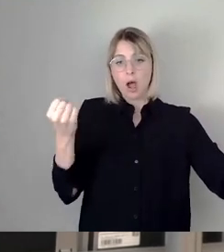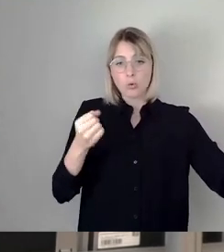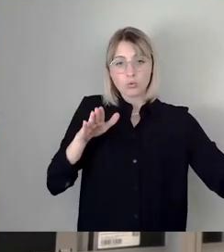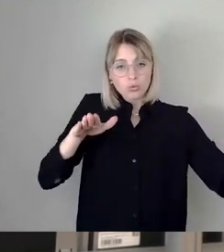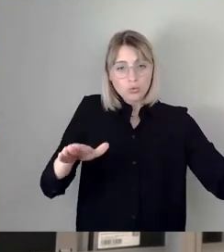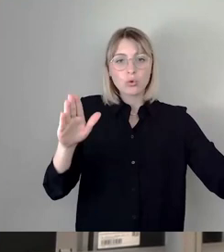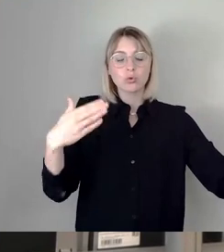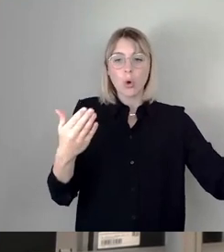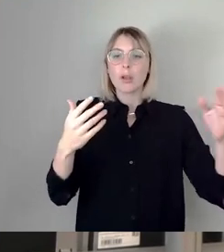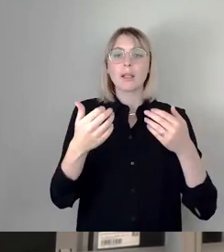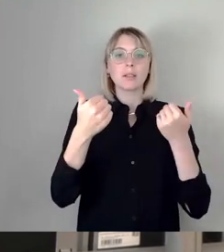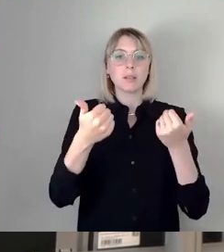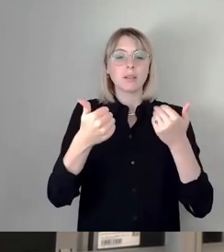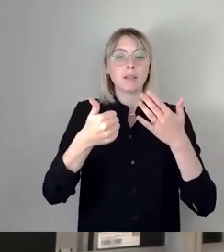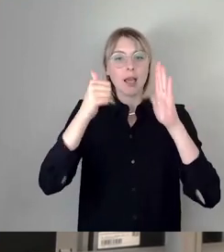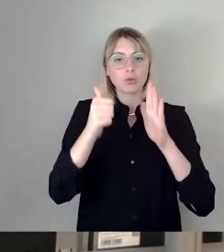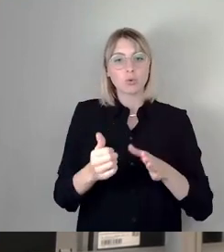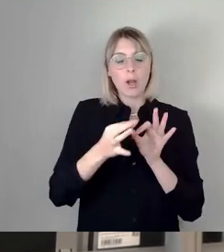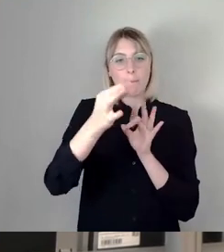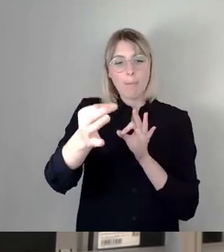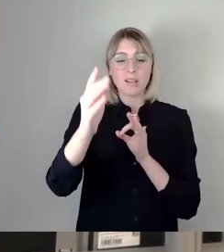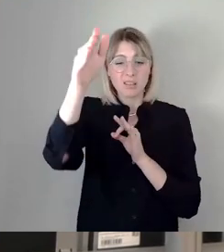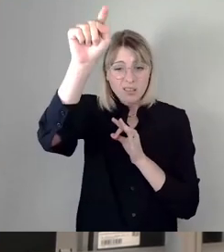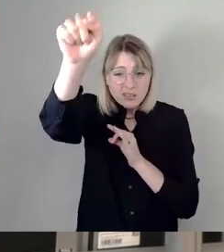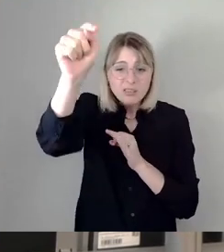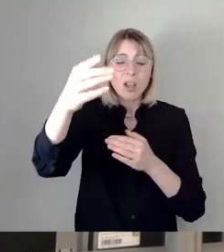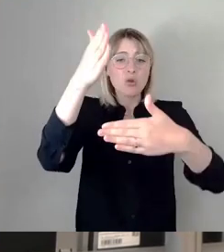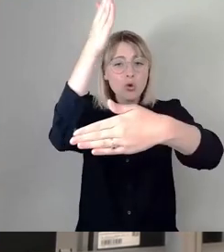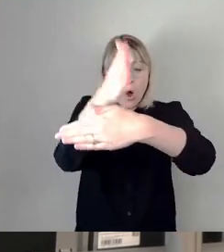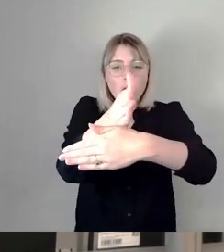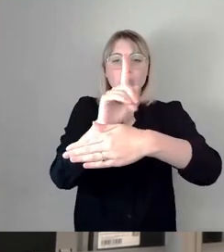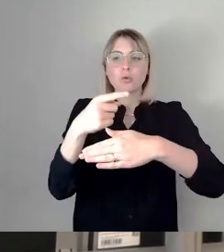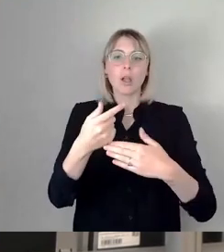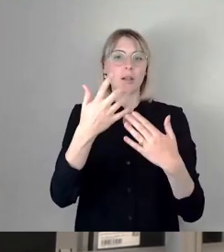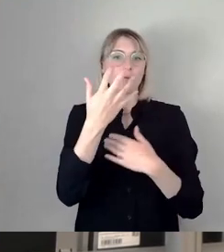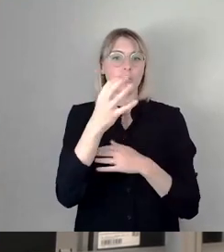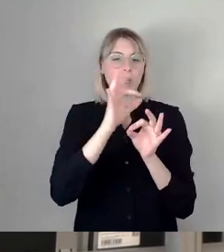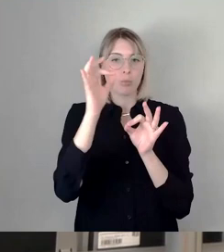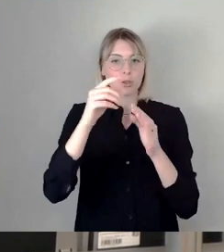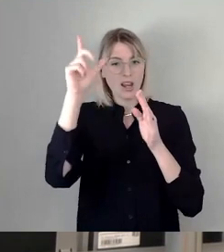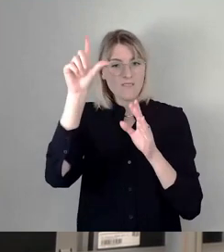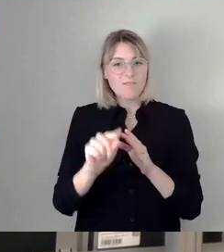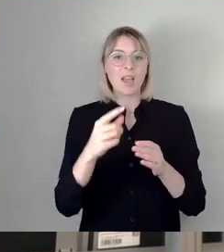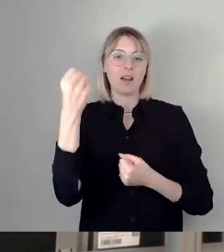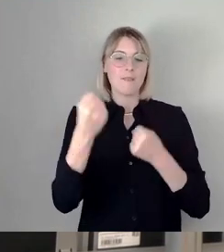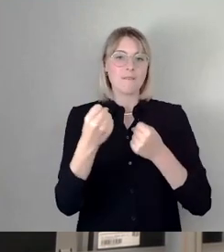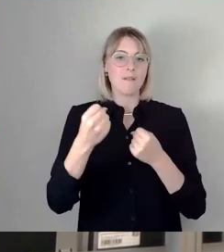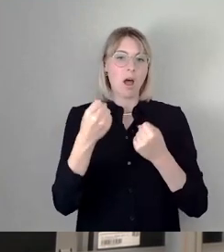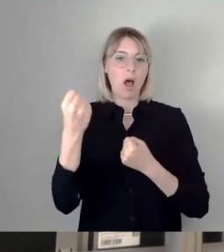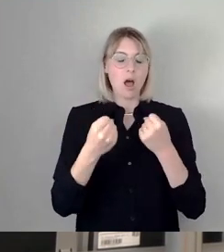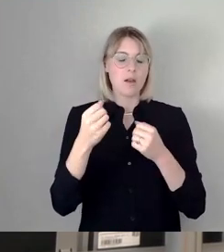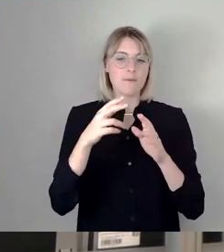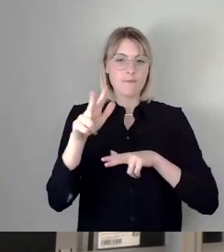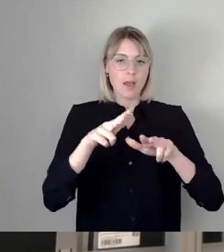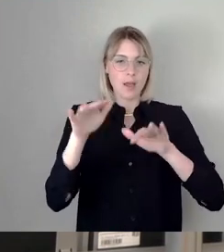riesige Kreuzung und einen um 50 Prozent heruntergegangenen Verkehr, der vergleichbar ist mit anderen Straßen, die Sie sich jeden Tag angucken können.